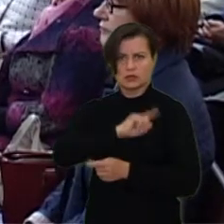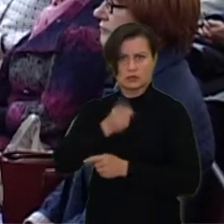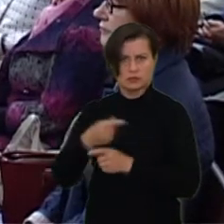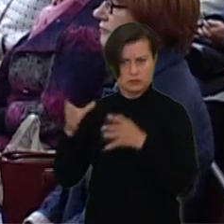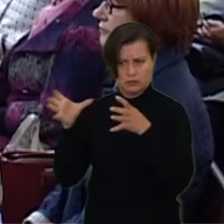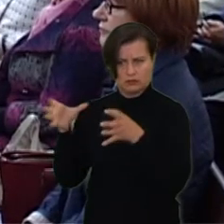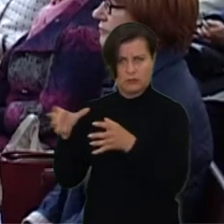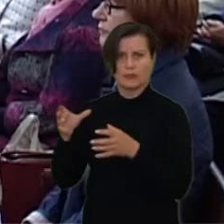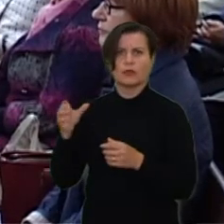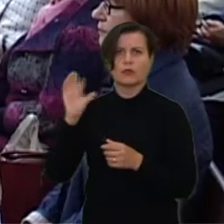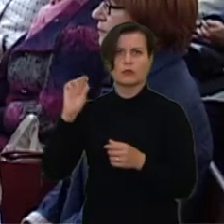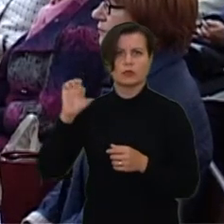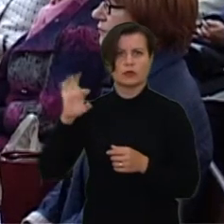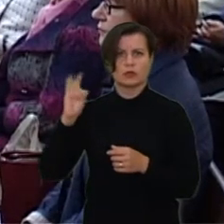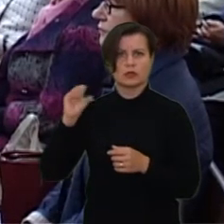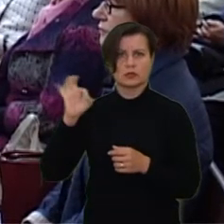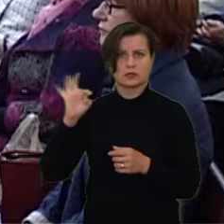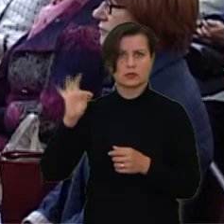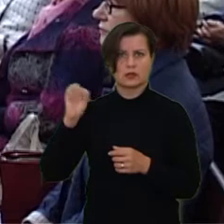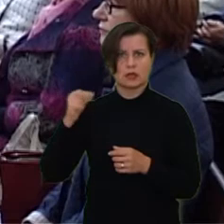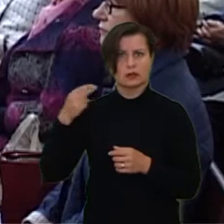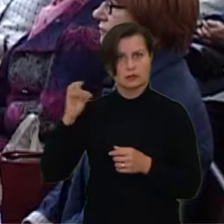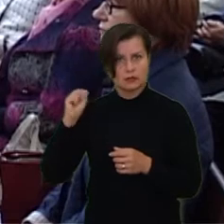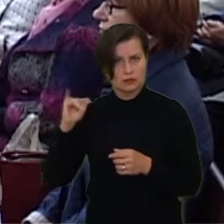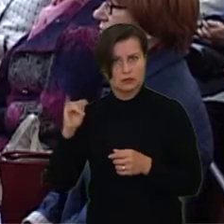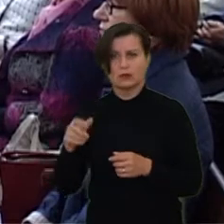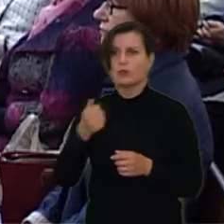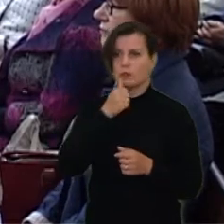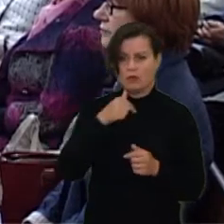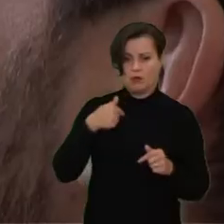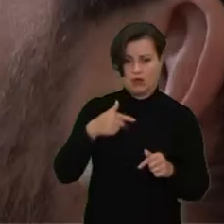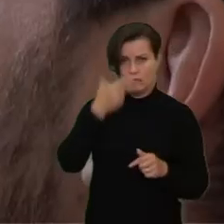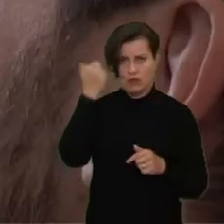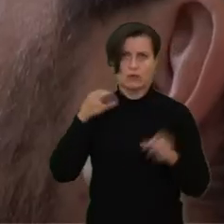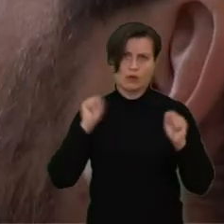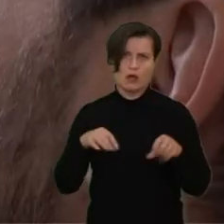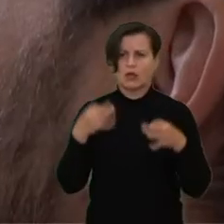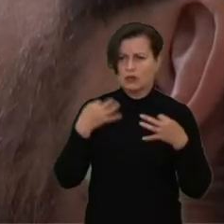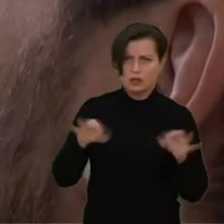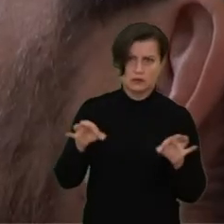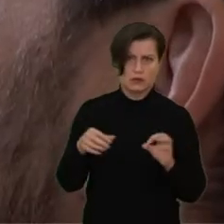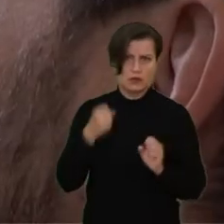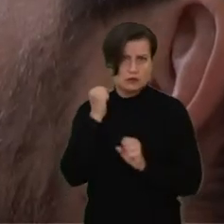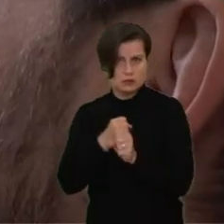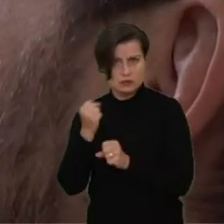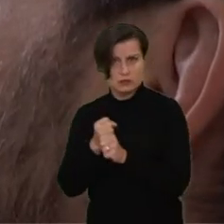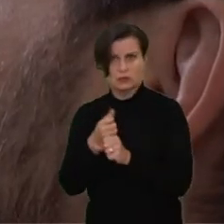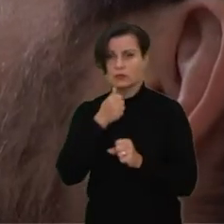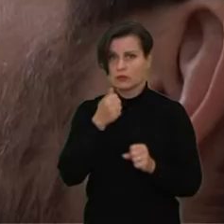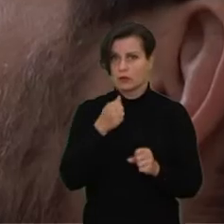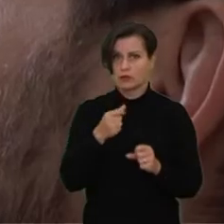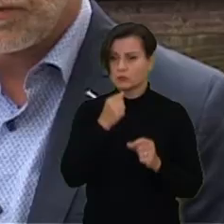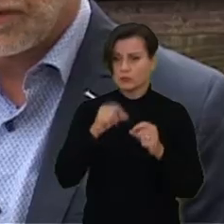protestantų situacija, bet ir religijos laisvės mes galim puikiausiai veikti čia Lietuvoj, aišku,